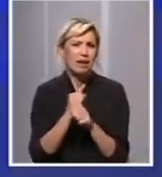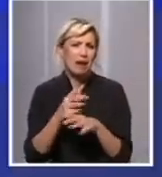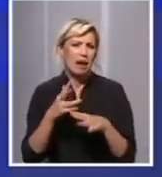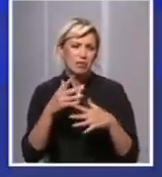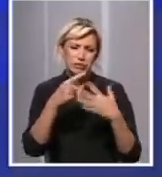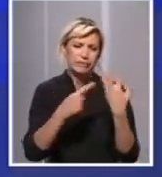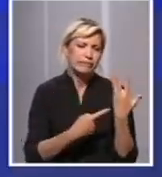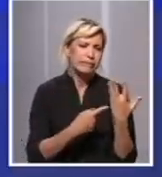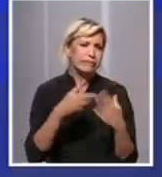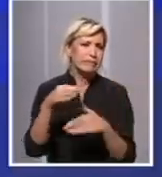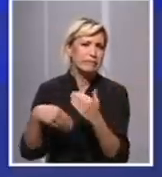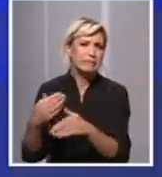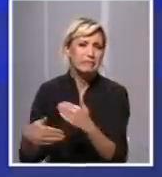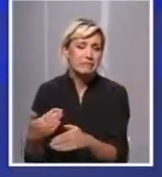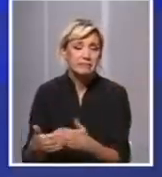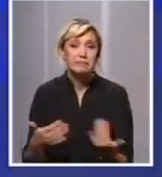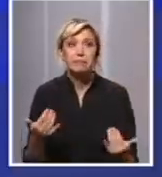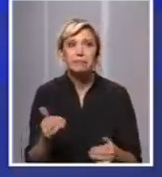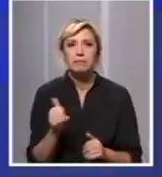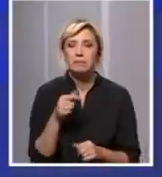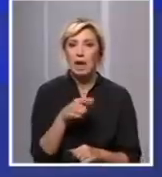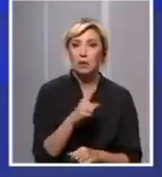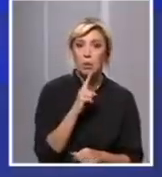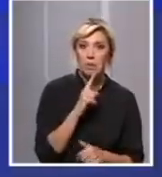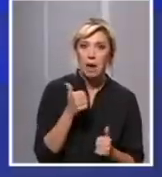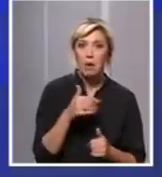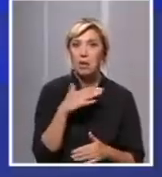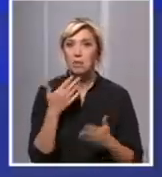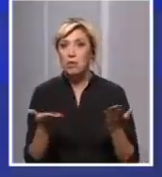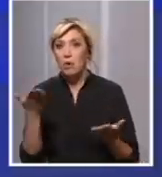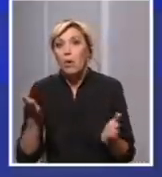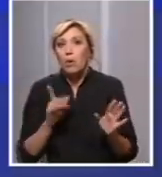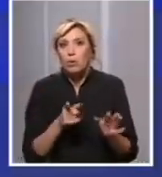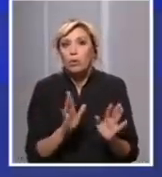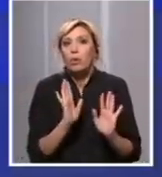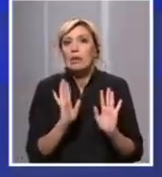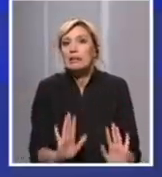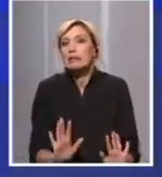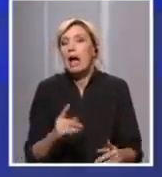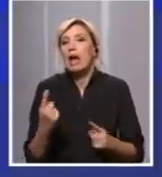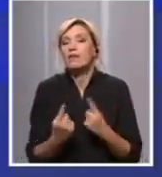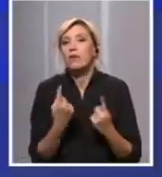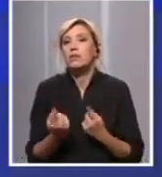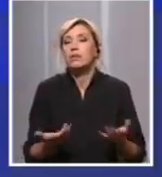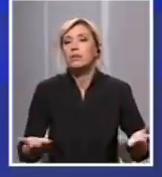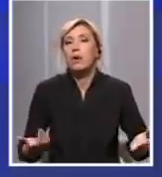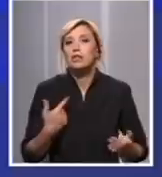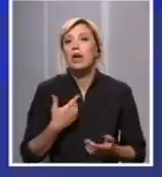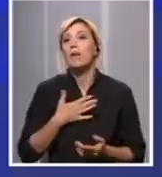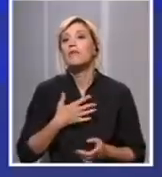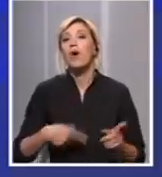izveštavaju. Znači da li je to malo ili mnogo? To je tačno onoliko koliko jeste. Znači mi bi svi voljeli da je